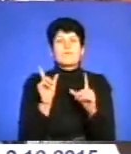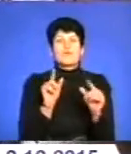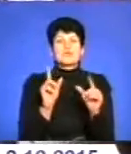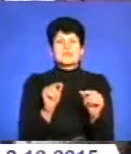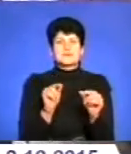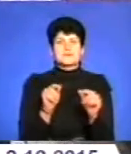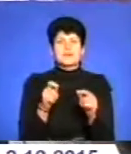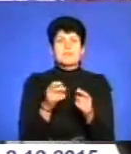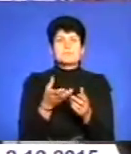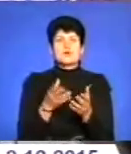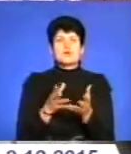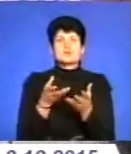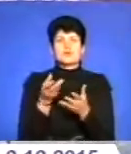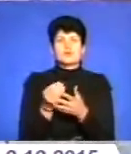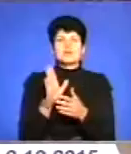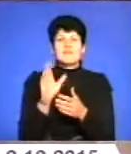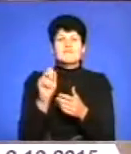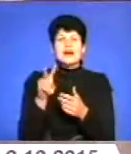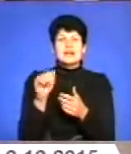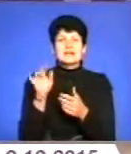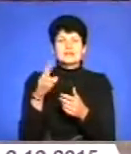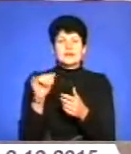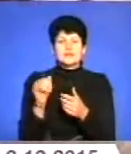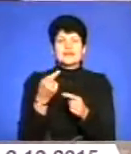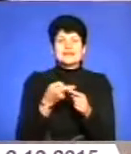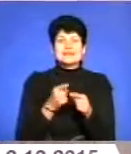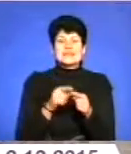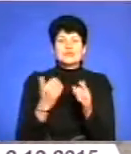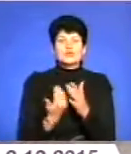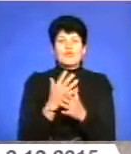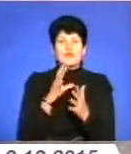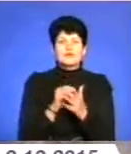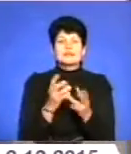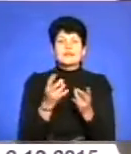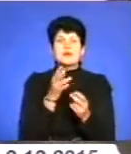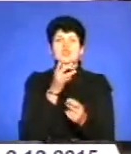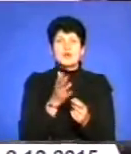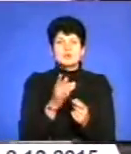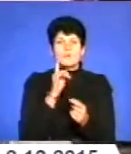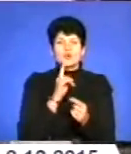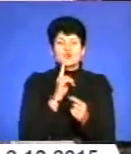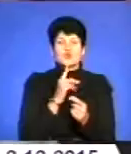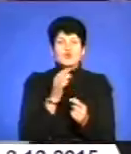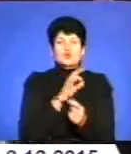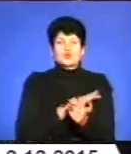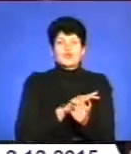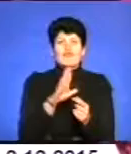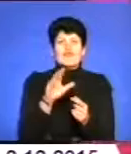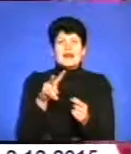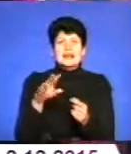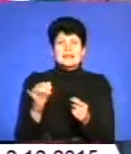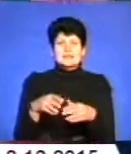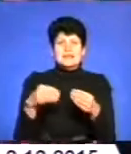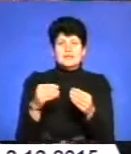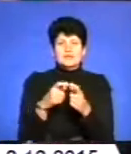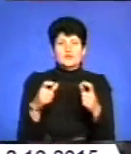Розраховуватиметься не із допомогою валідаторів. Але на це нововведення потрібен час. Поки що кондуктори користуються валідаторами і видають пасажирам